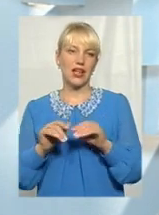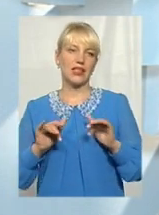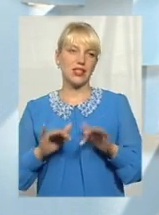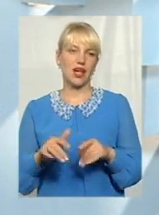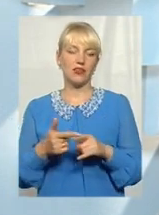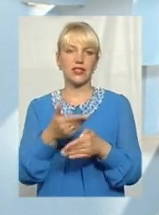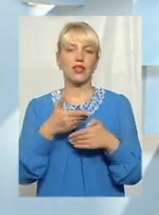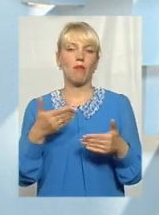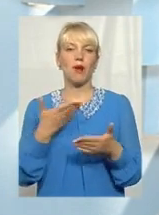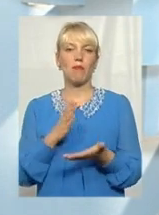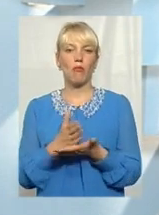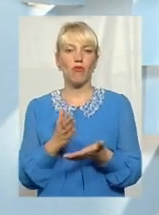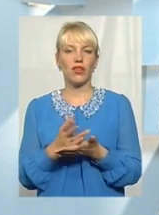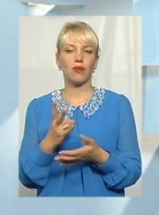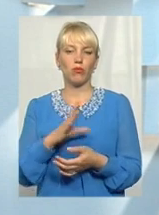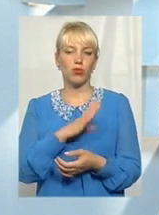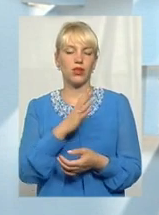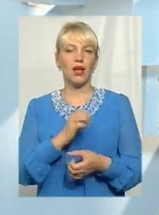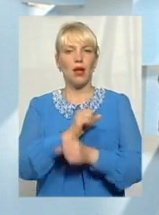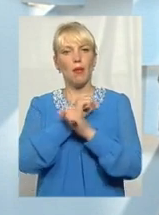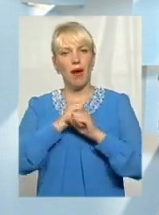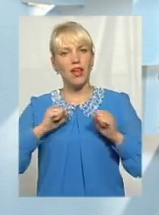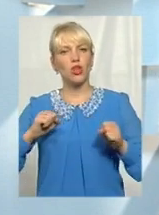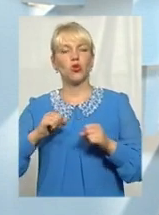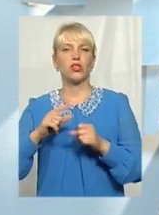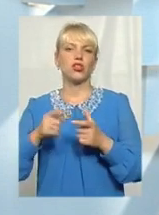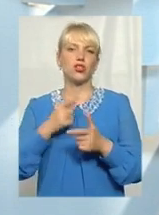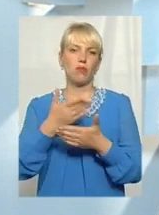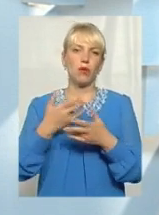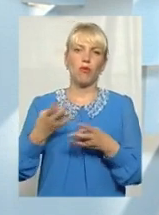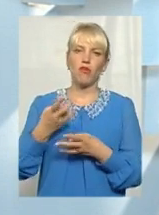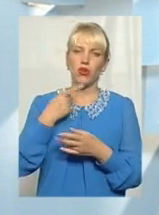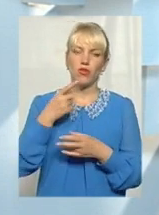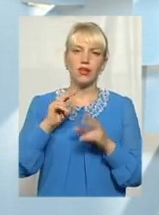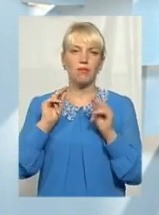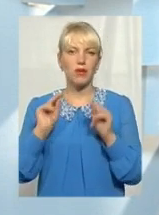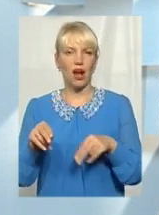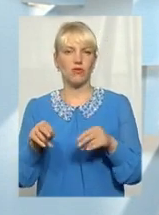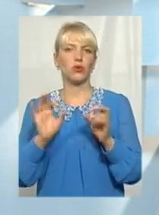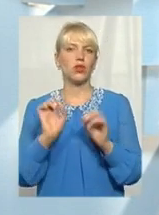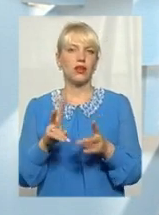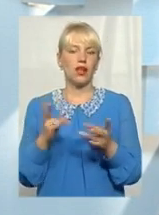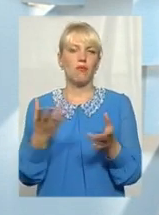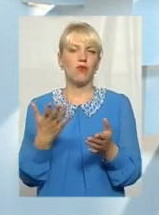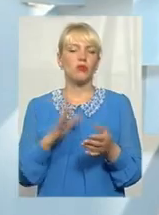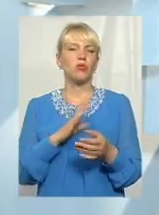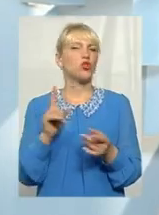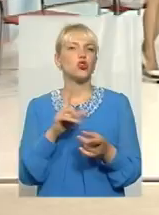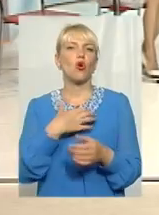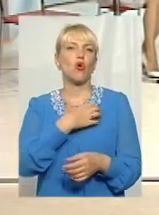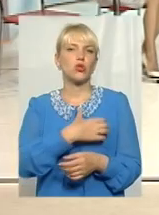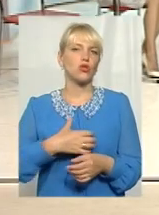Ми маємо бути патріотичними, чи ми маємо говорити правду? яка має бути позиція? Що найосновніше?